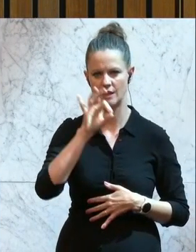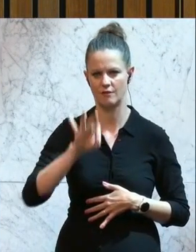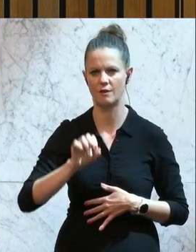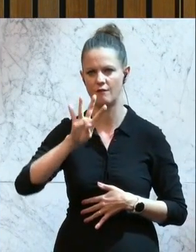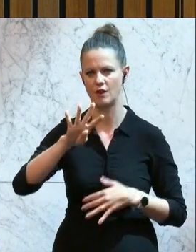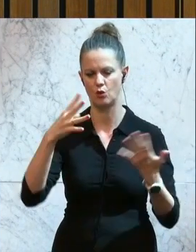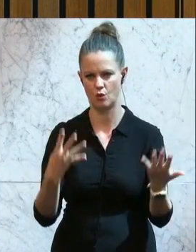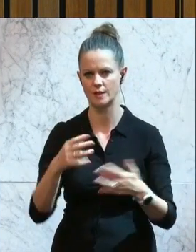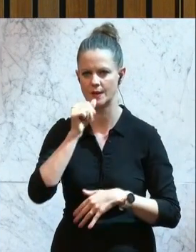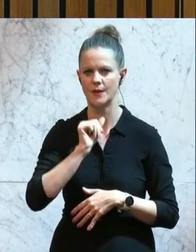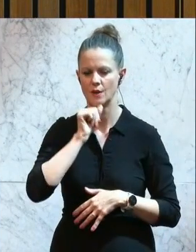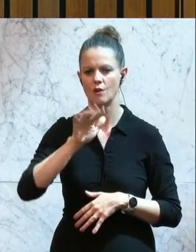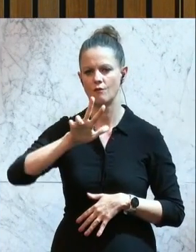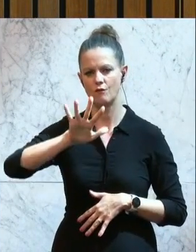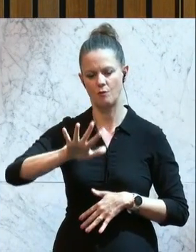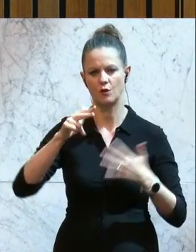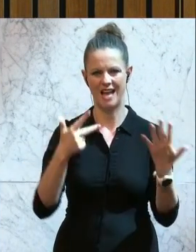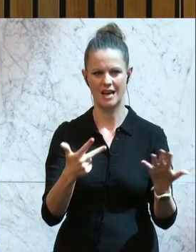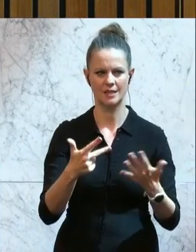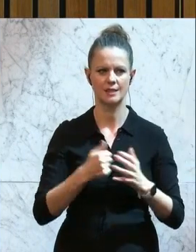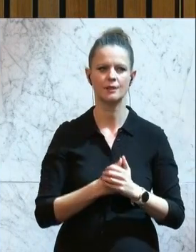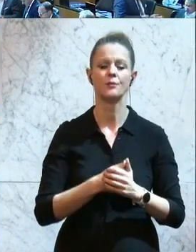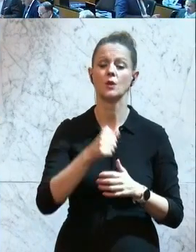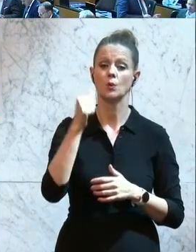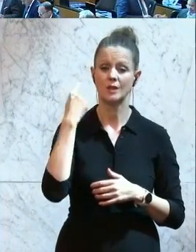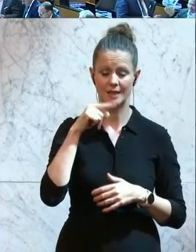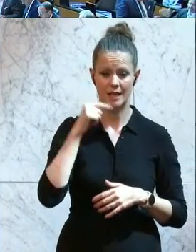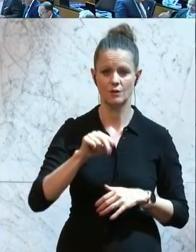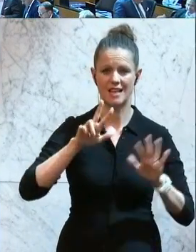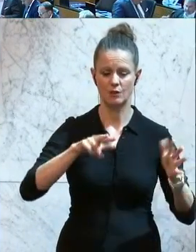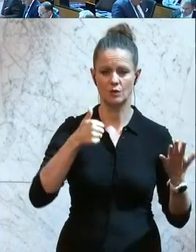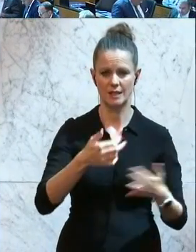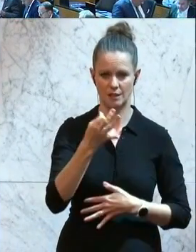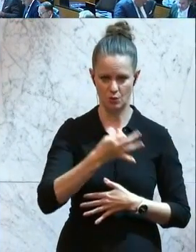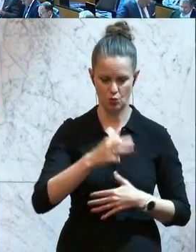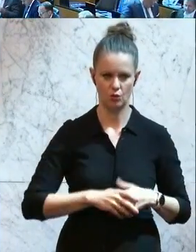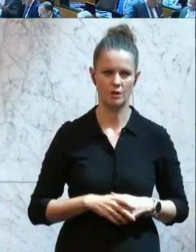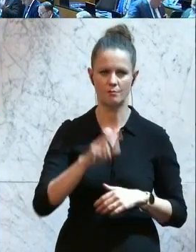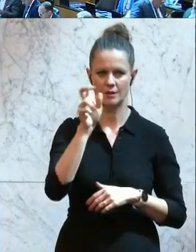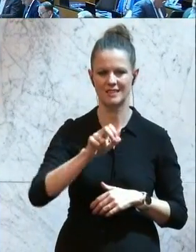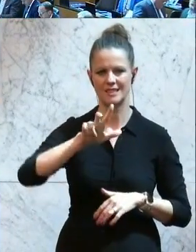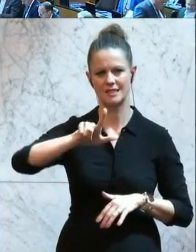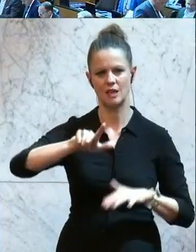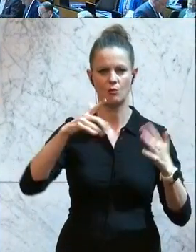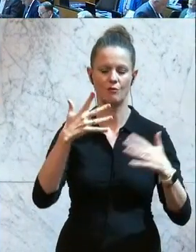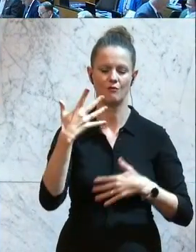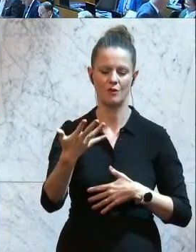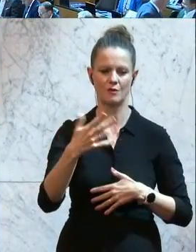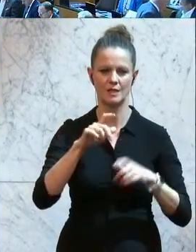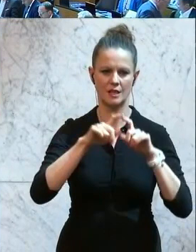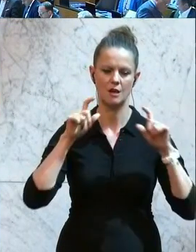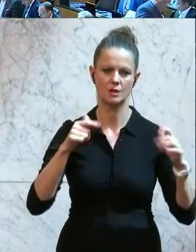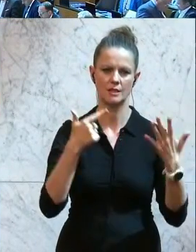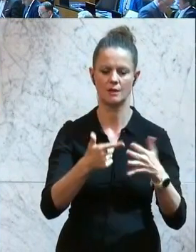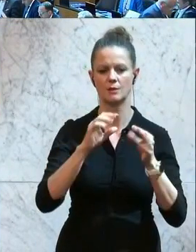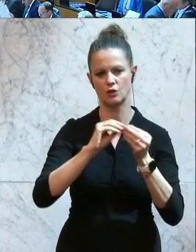vier Parteien, die Regierungsparteien, die SPÖ und die FPÖ zugestimmt.